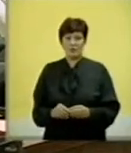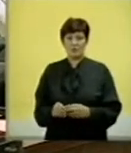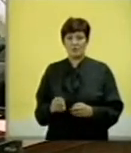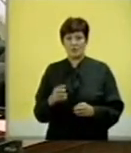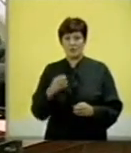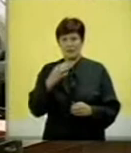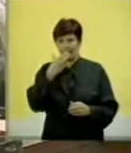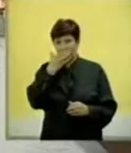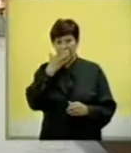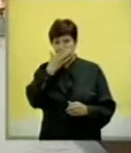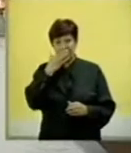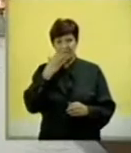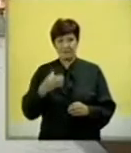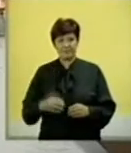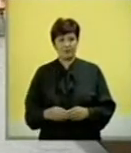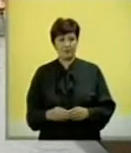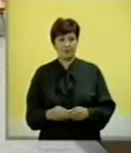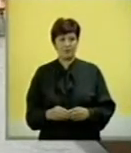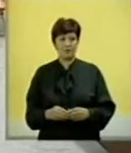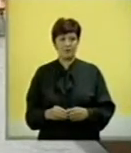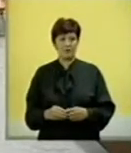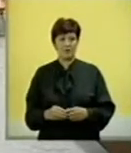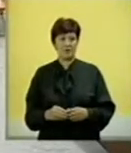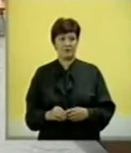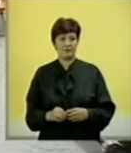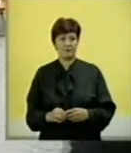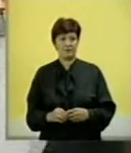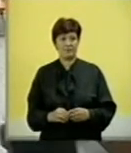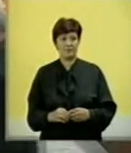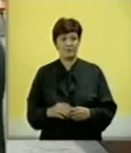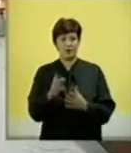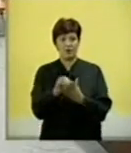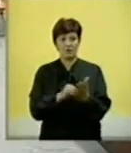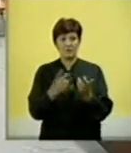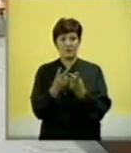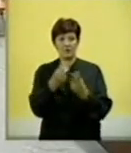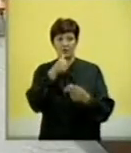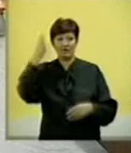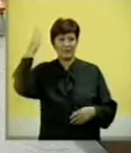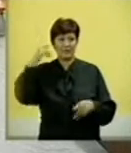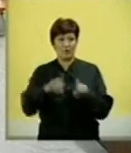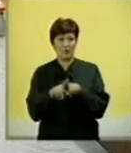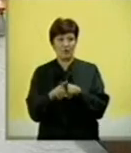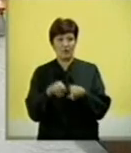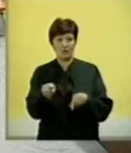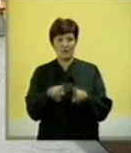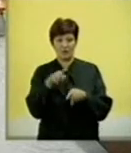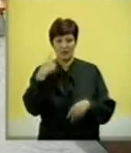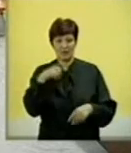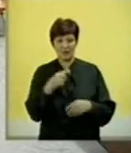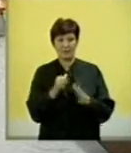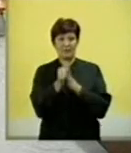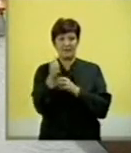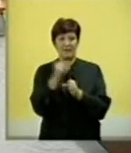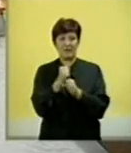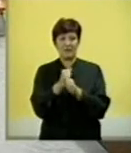uvaženi poslanici, dozvolite da pre svega, ipak konstatujem kao što su i neke predsjedne kolege to izrekli, a to je da